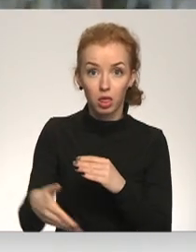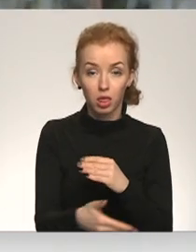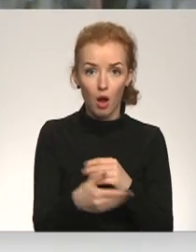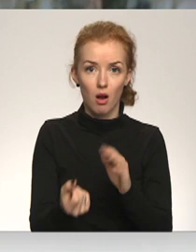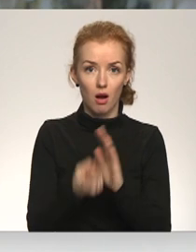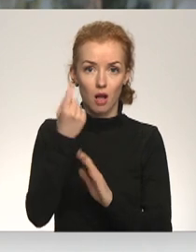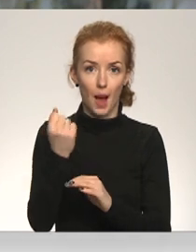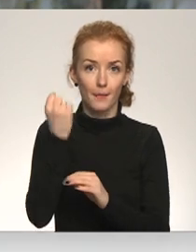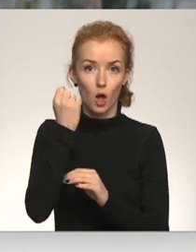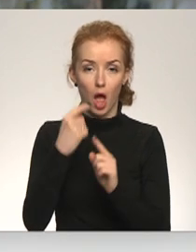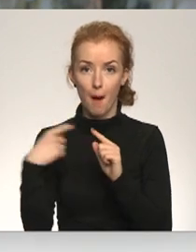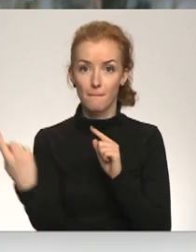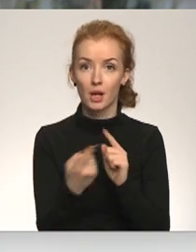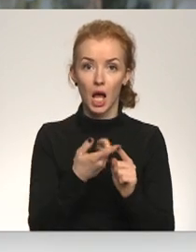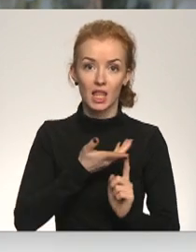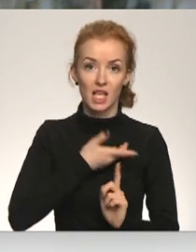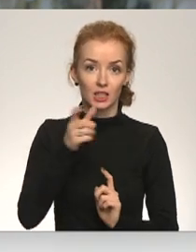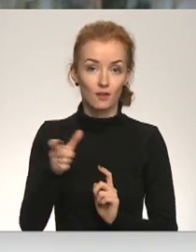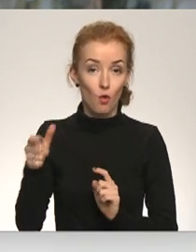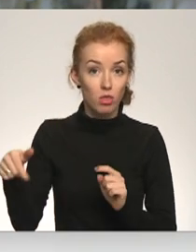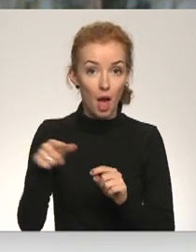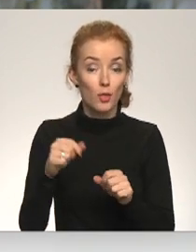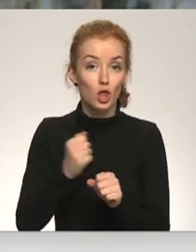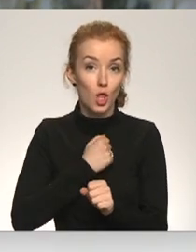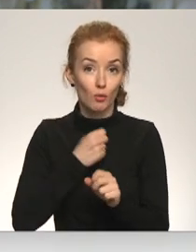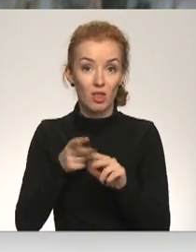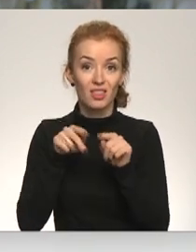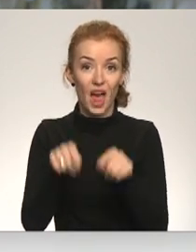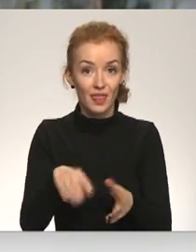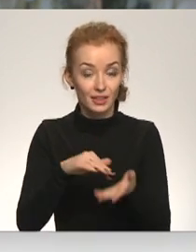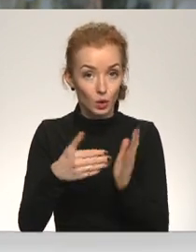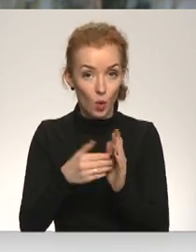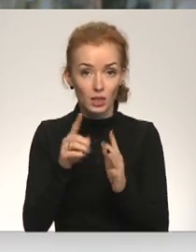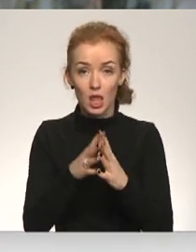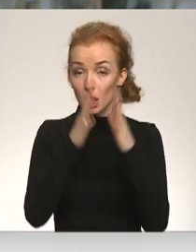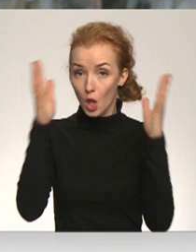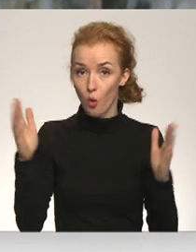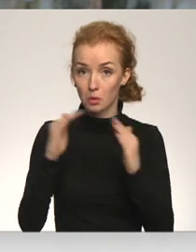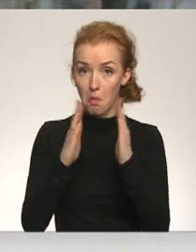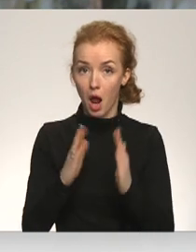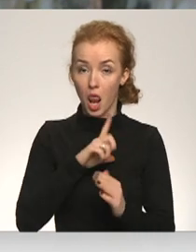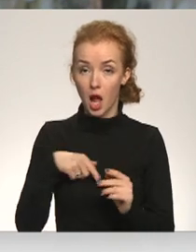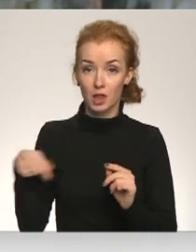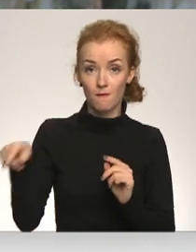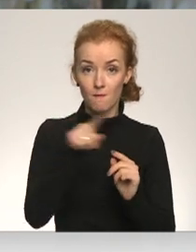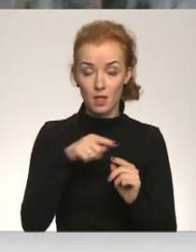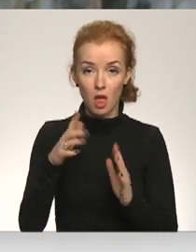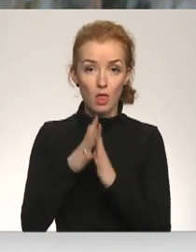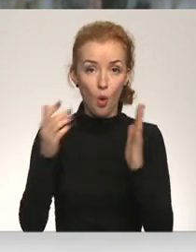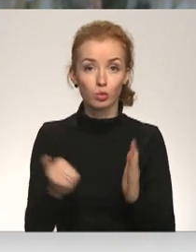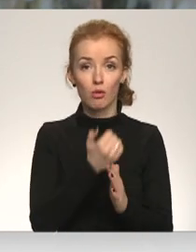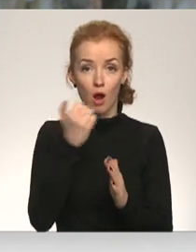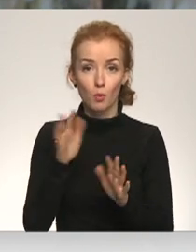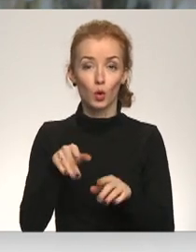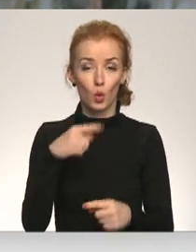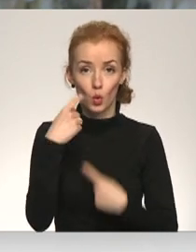blakus esošo dzīvokļu īpašnieku drošību. Diemžēl šāds scenārijs ir ne mazums daudz dzīvokļu māju Latvijā, kurās jau gadiem tiek aktualizēts